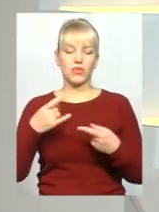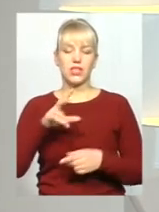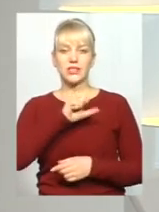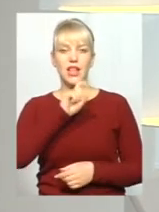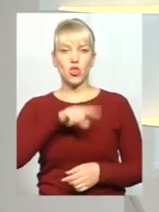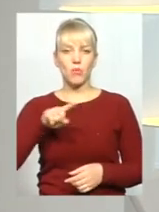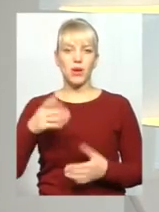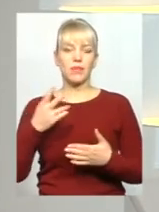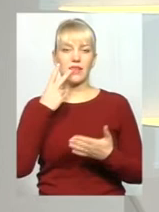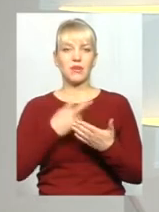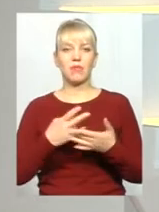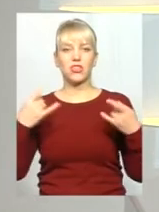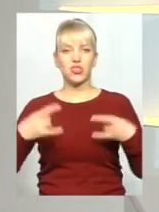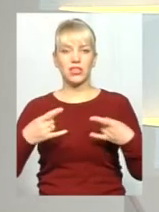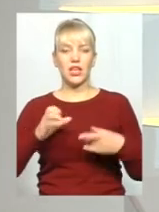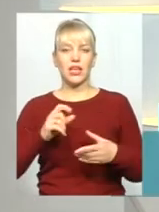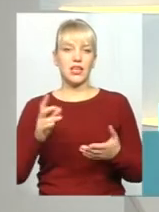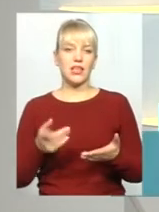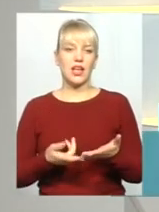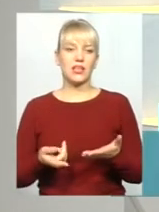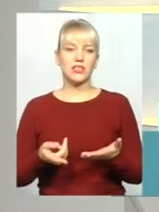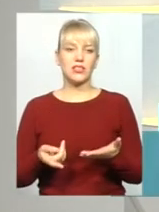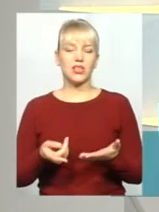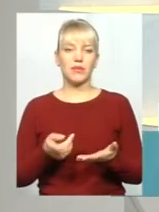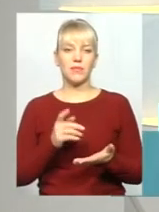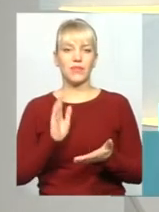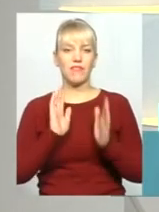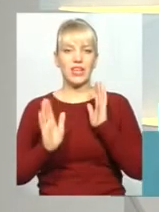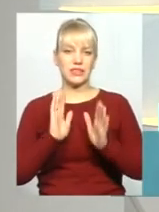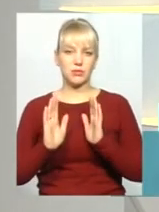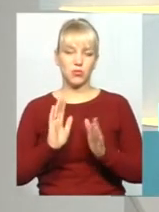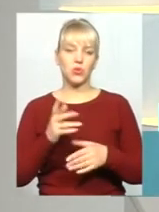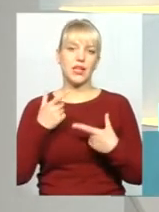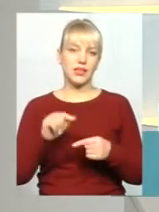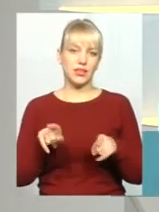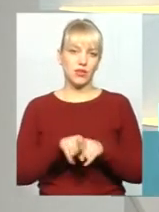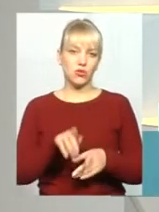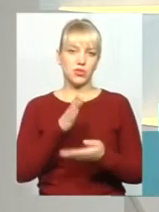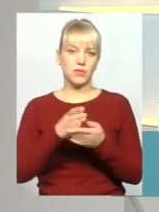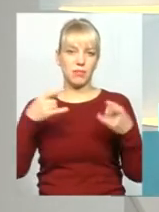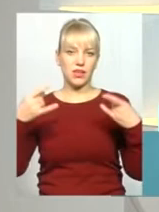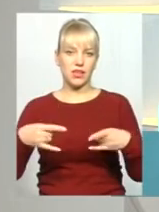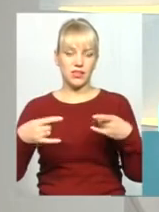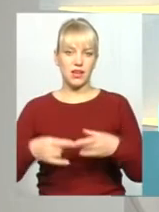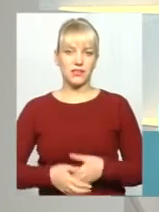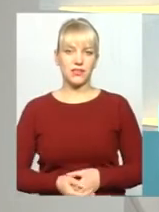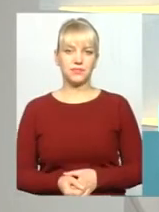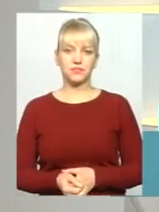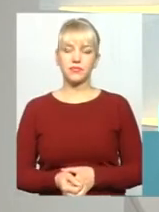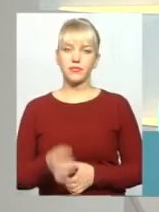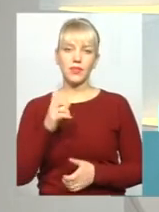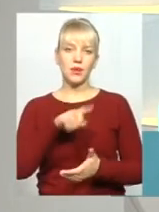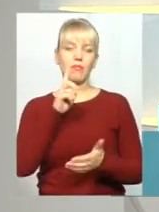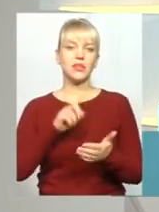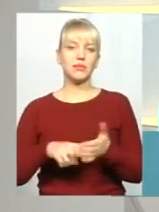які ви побачите на екрані, а також на сторінці Поділя Центру у мережі Фейсбук, де теж йде наша трансляція. Перше